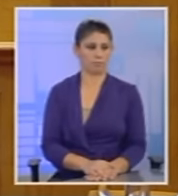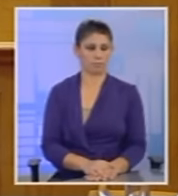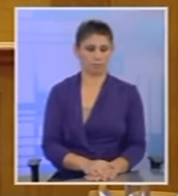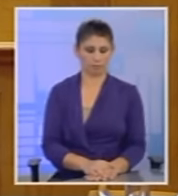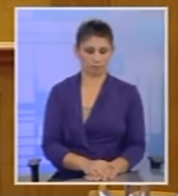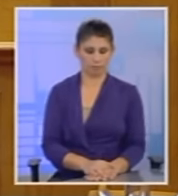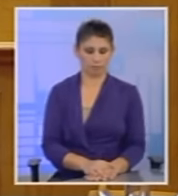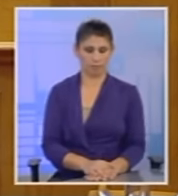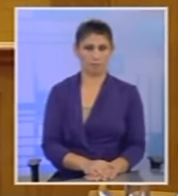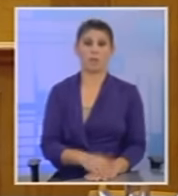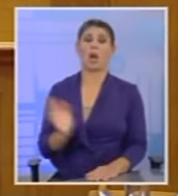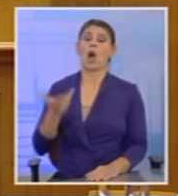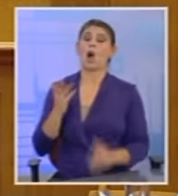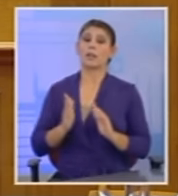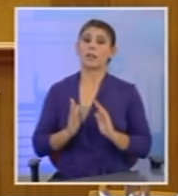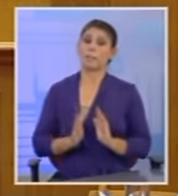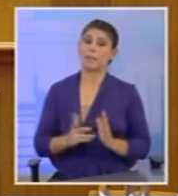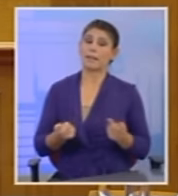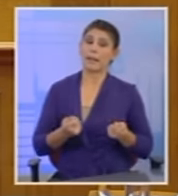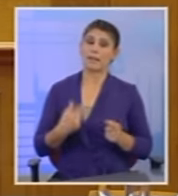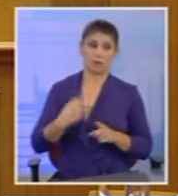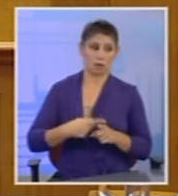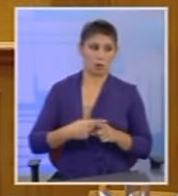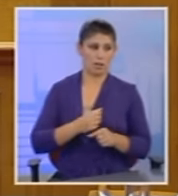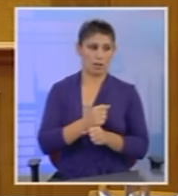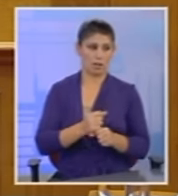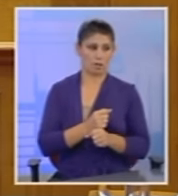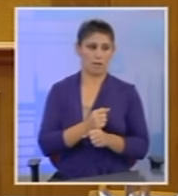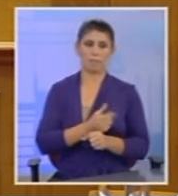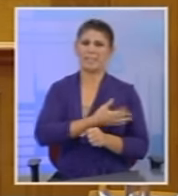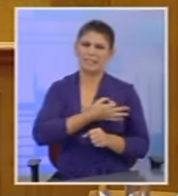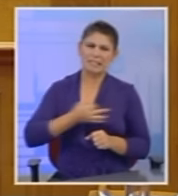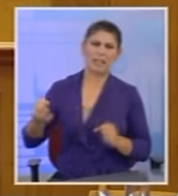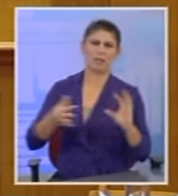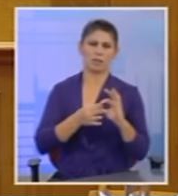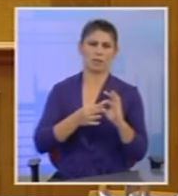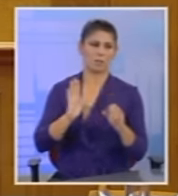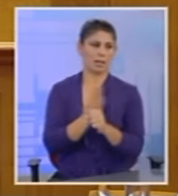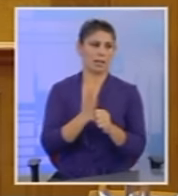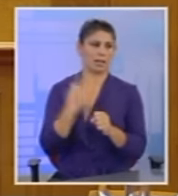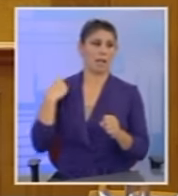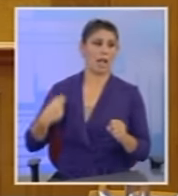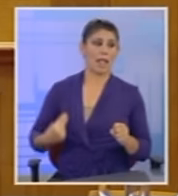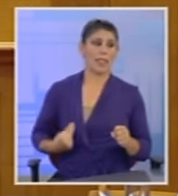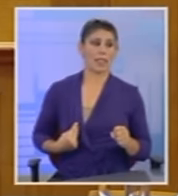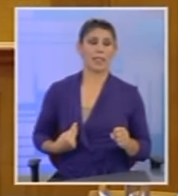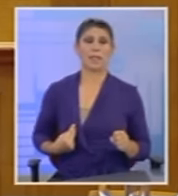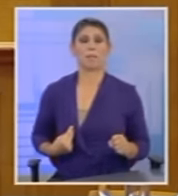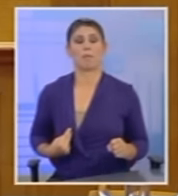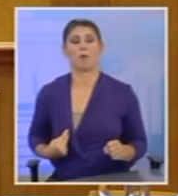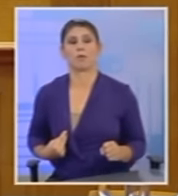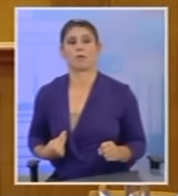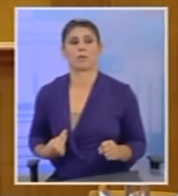ανοχή. Όσα πάτε να κάνετε στο ελληνικό φάρμακο είναι ο τέλειος συνδυασμός καταστροφής της δημόσιας πρώην